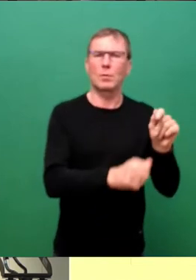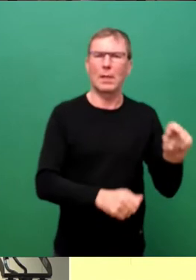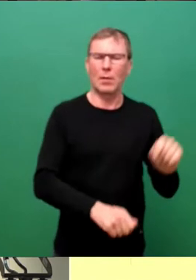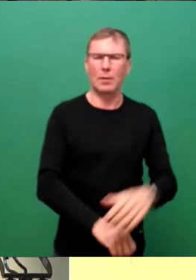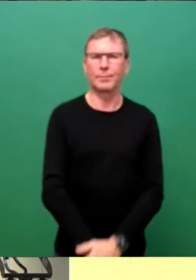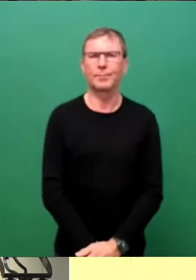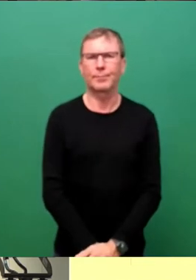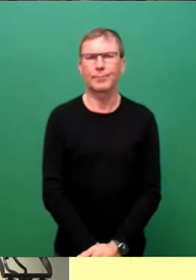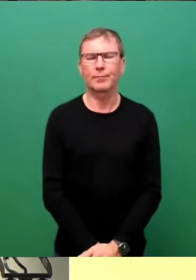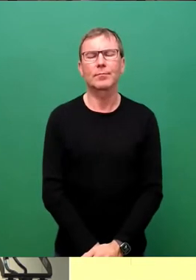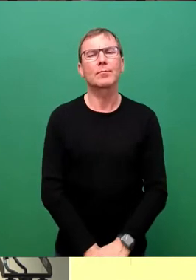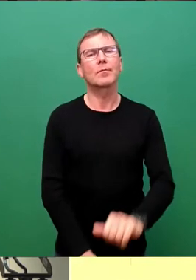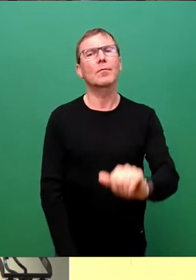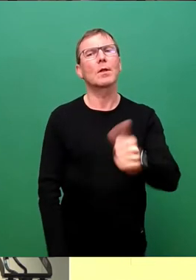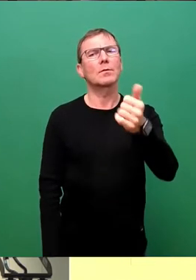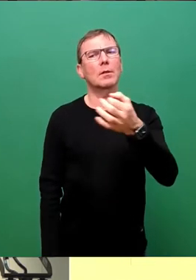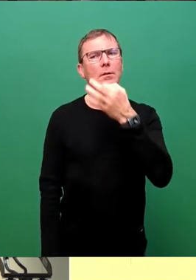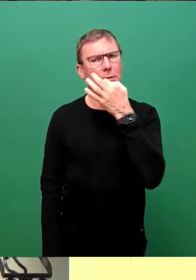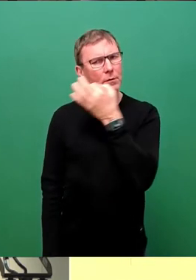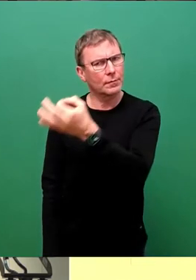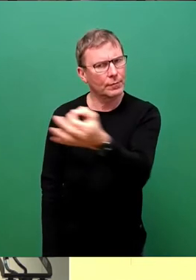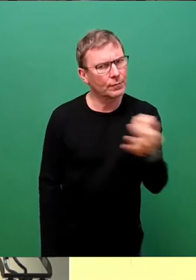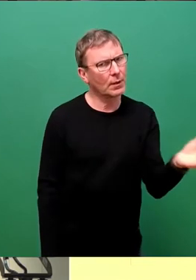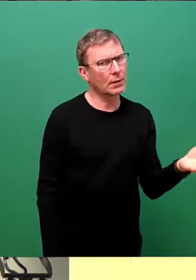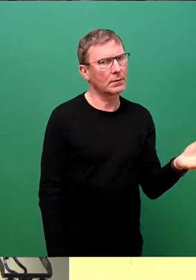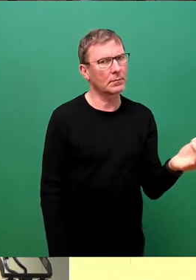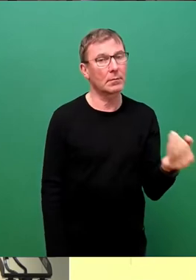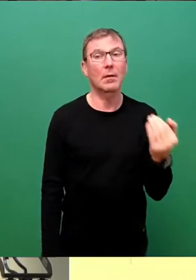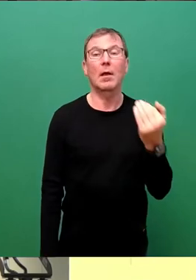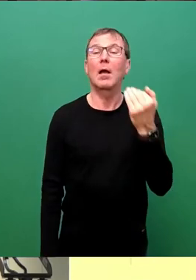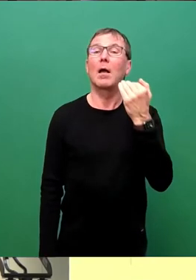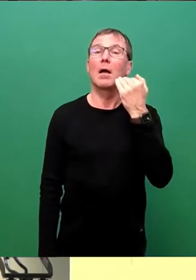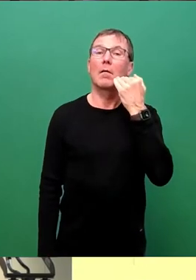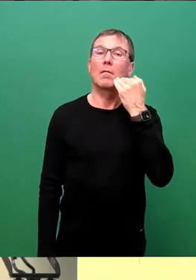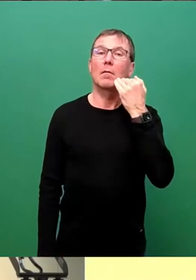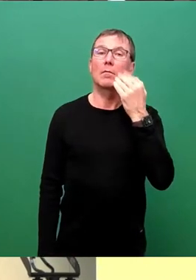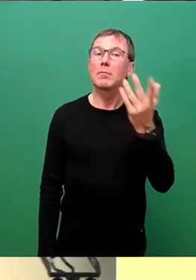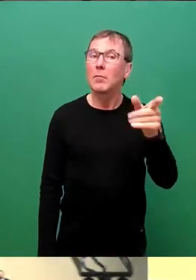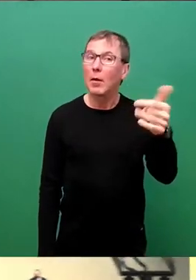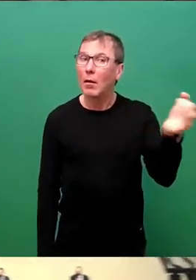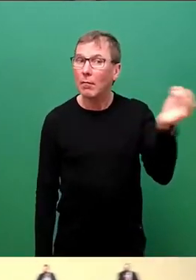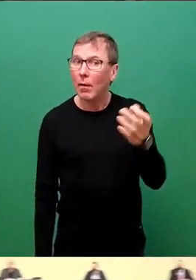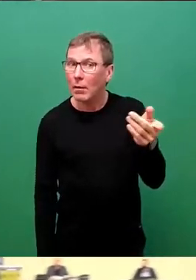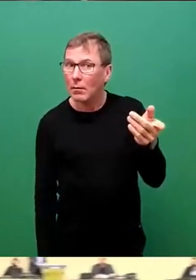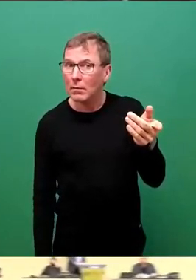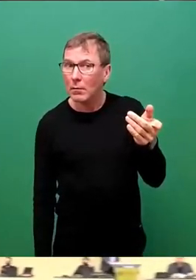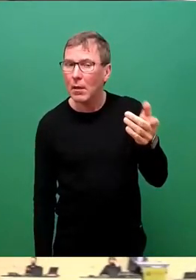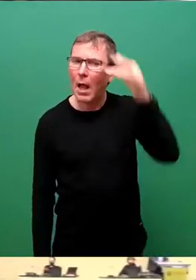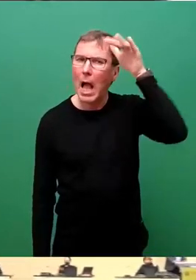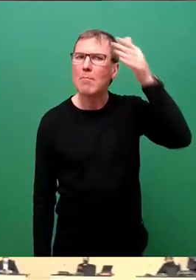Ich darf zunächst fragen, wer noch eine Frage dazu? Herr Braun, bitte.